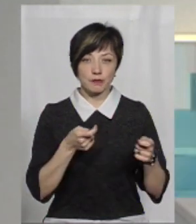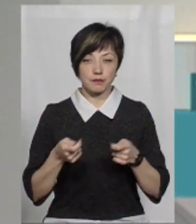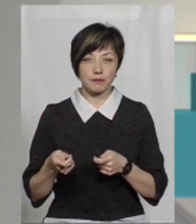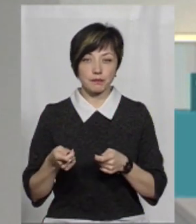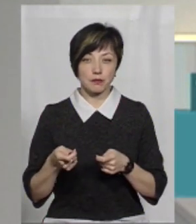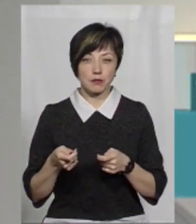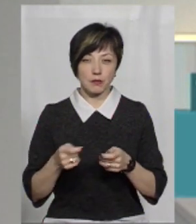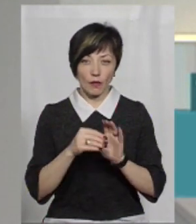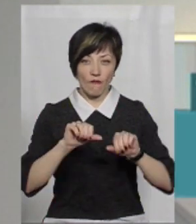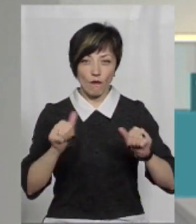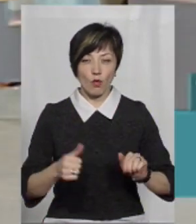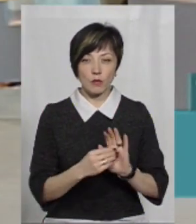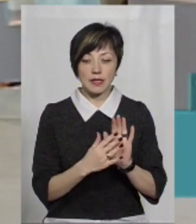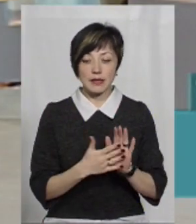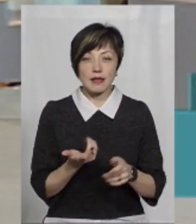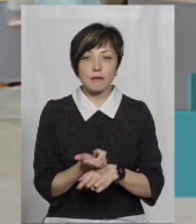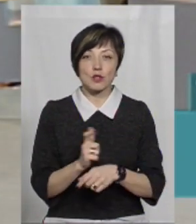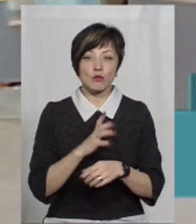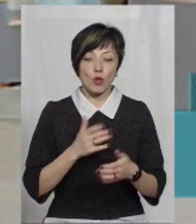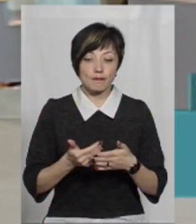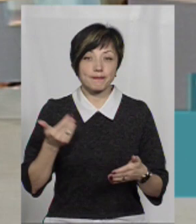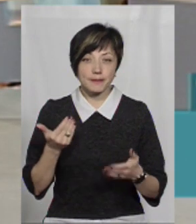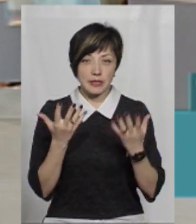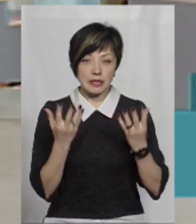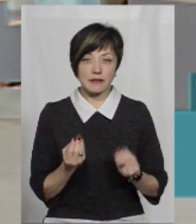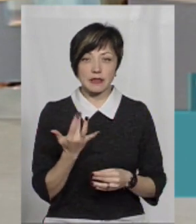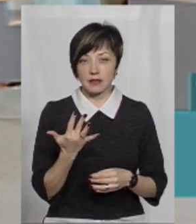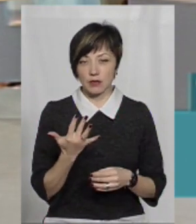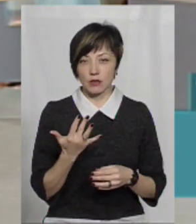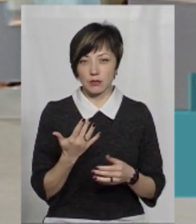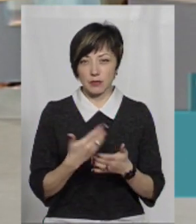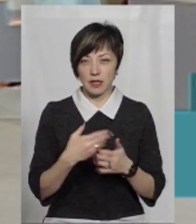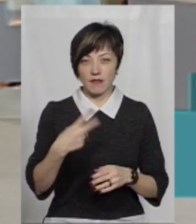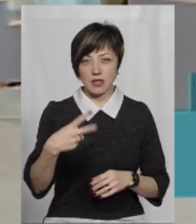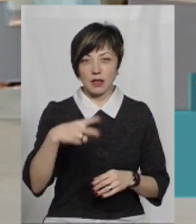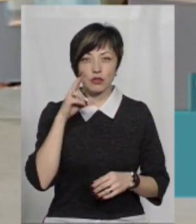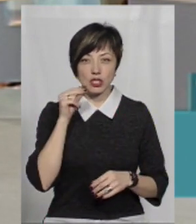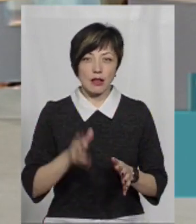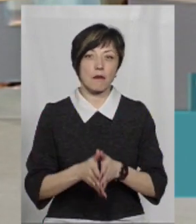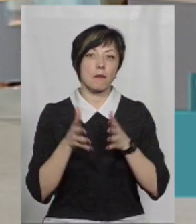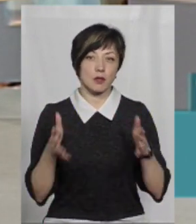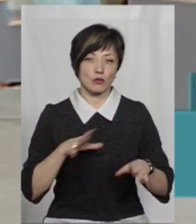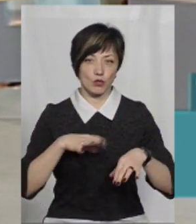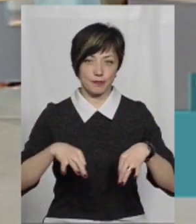найбільше було за кілька днів до того, якщо я не помиляюсь, 20-го числа.